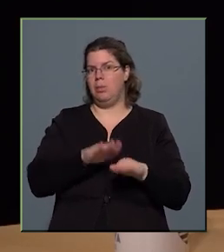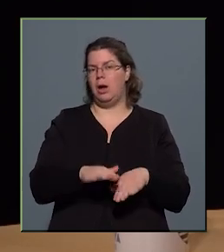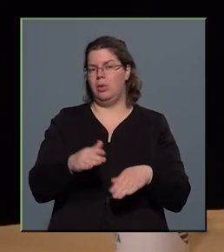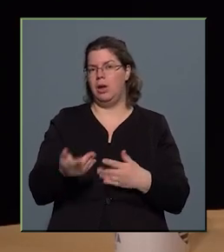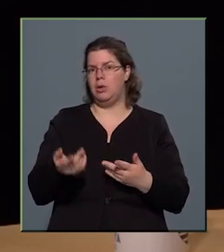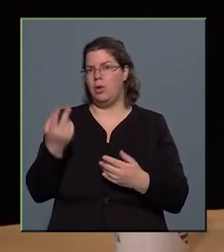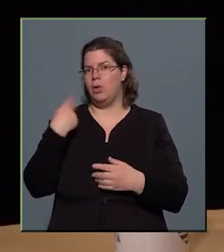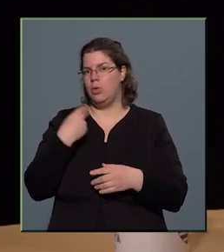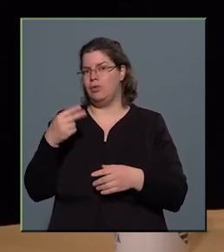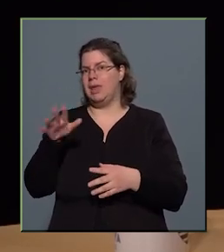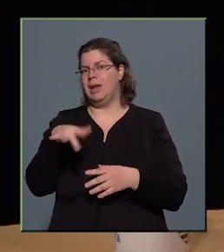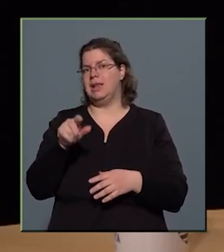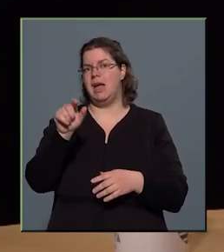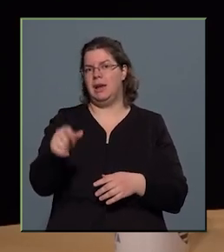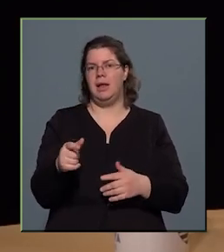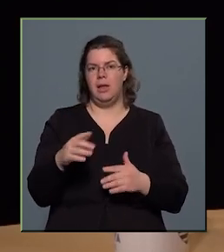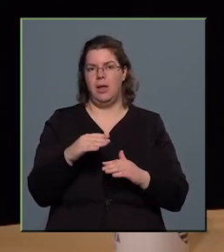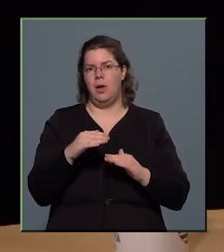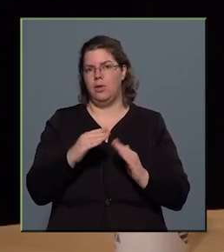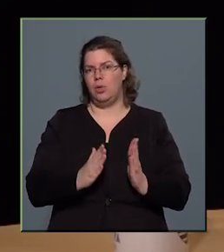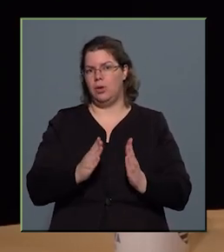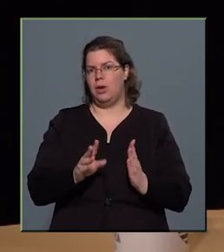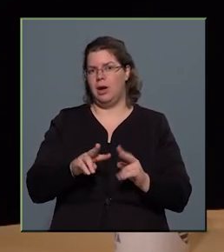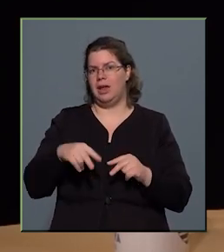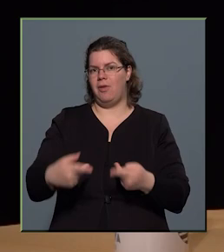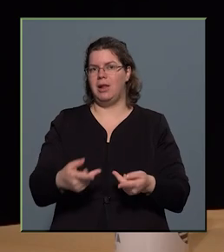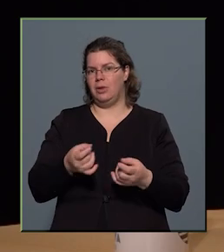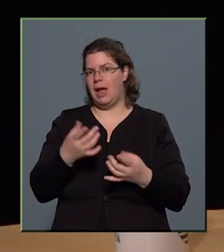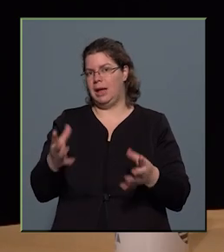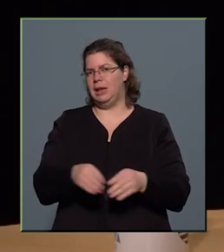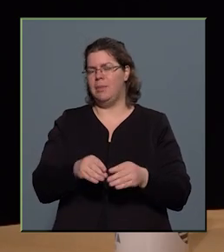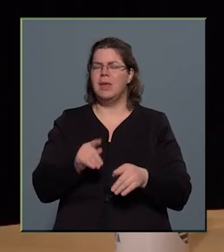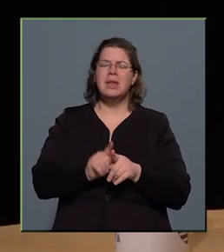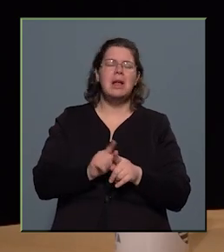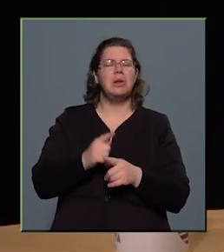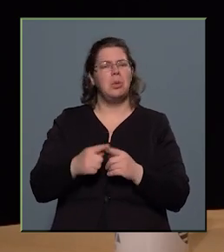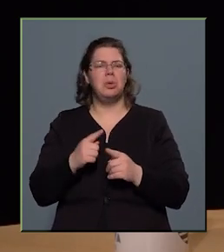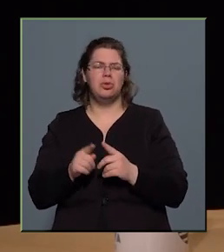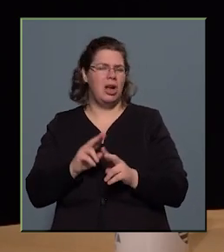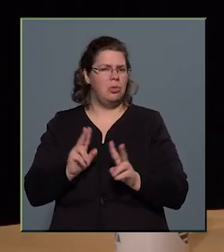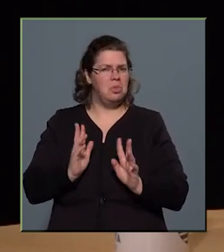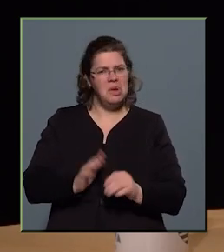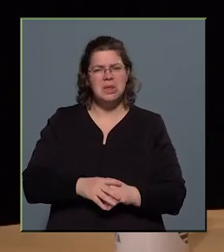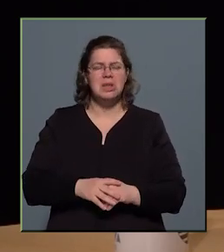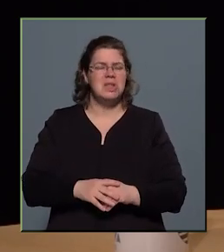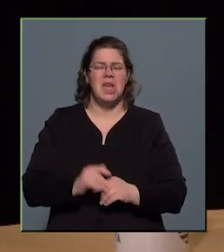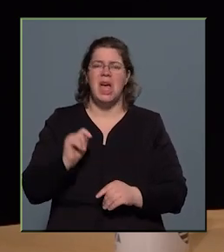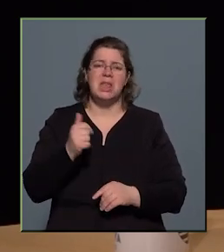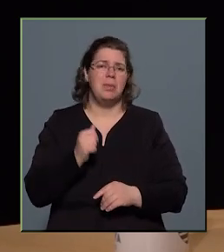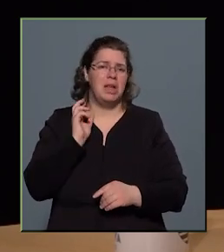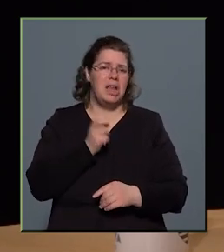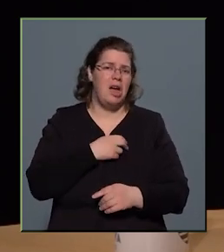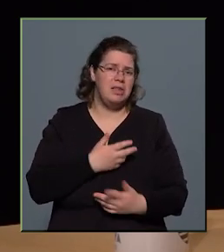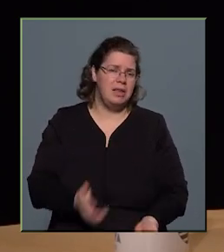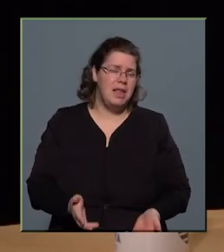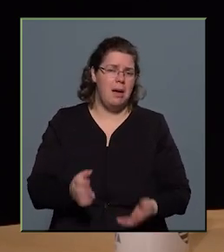őrsvezértérnél az otthonra kiváltott engedélyemmel. Hát ilyen apróságok vannak, de egyébként én azt hiszem, hogy